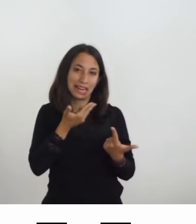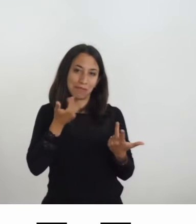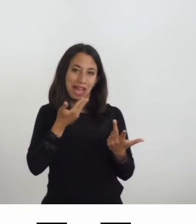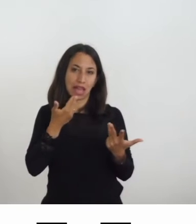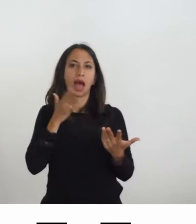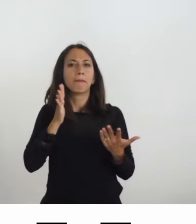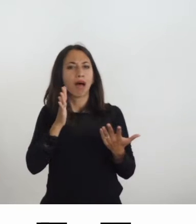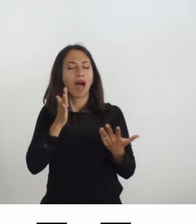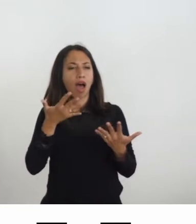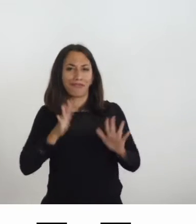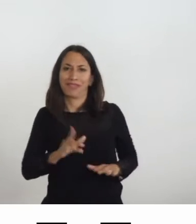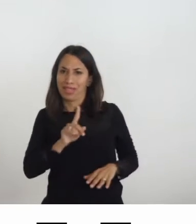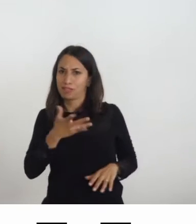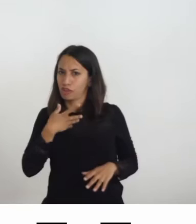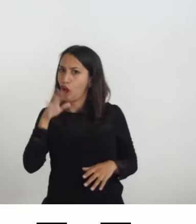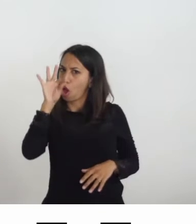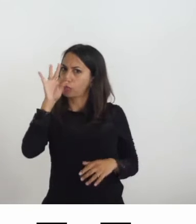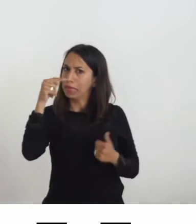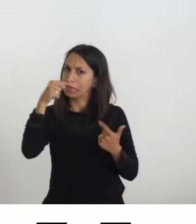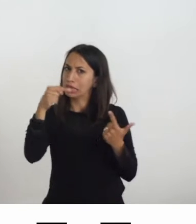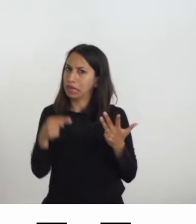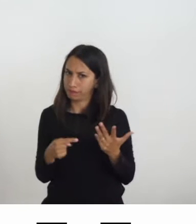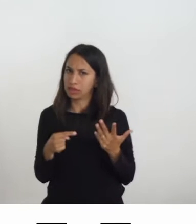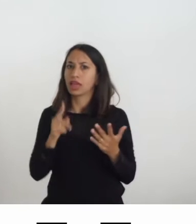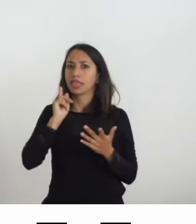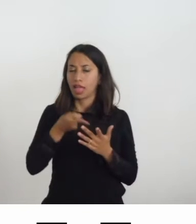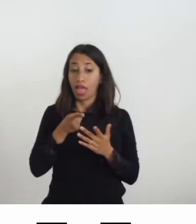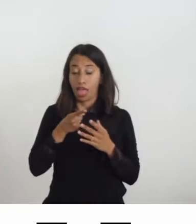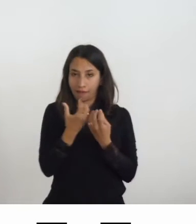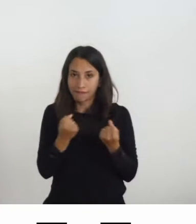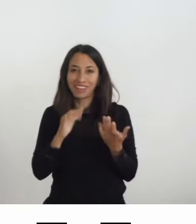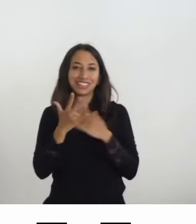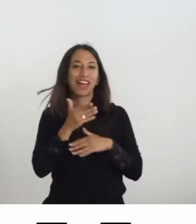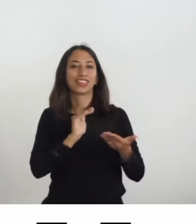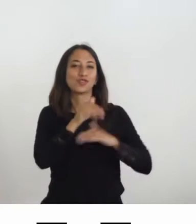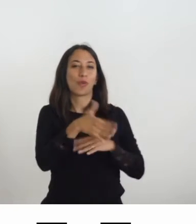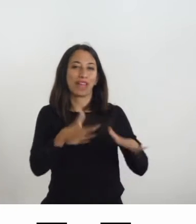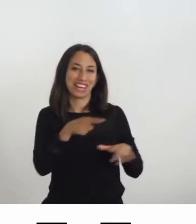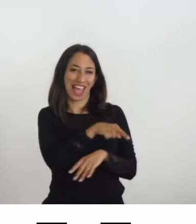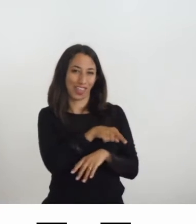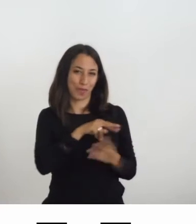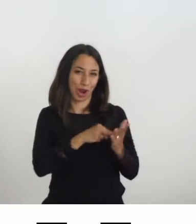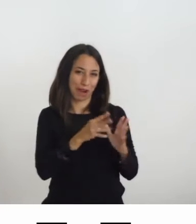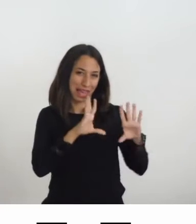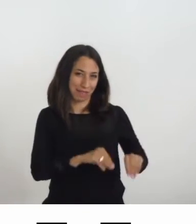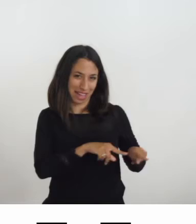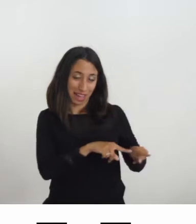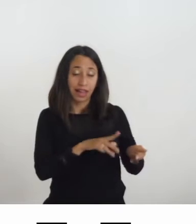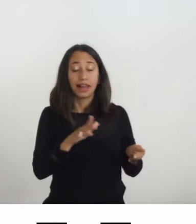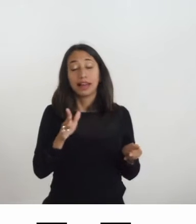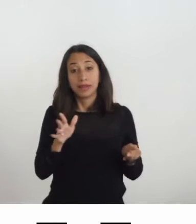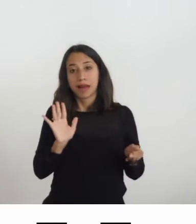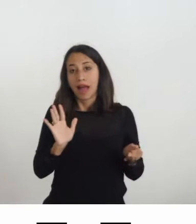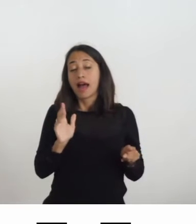degli obiettivi che intendono superare queste criticità, dal punto di vista quantitativo ci sono queste